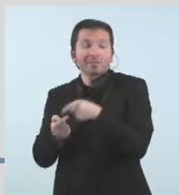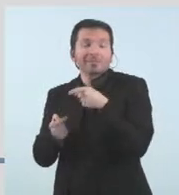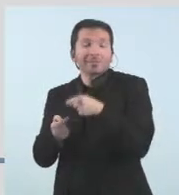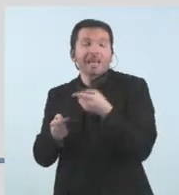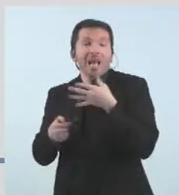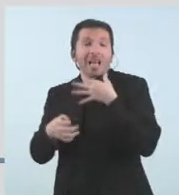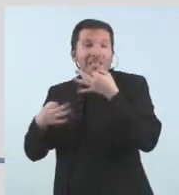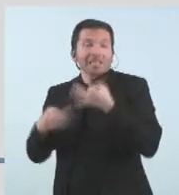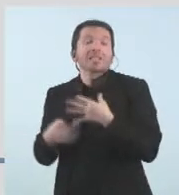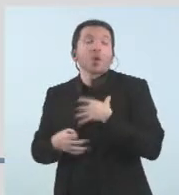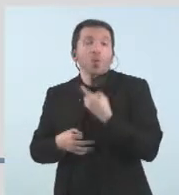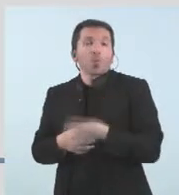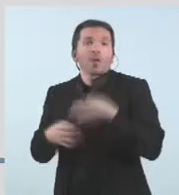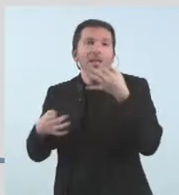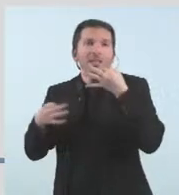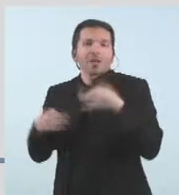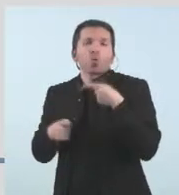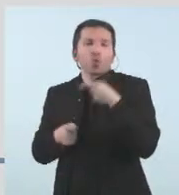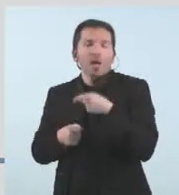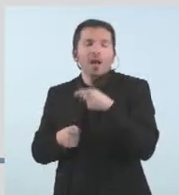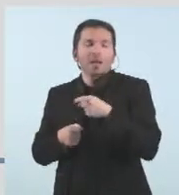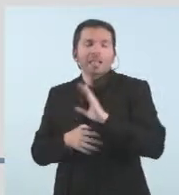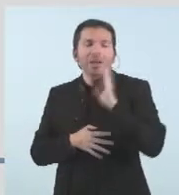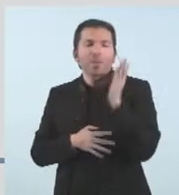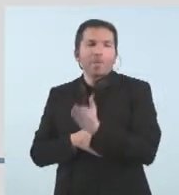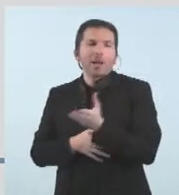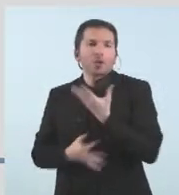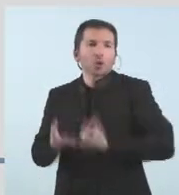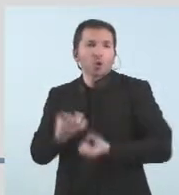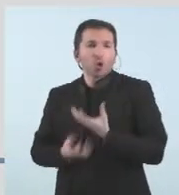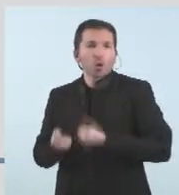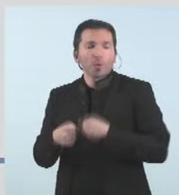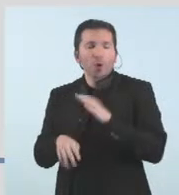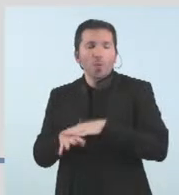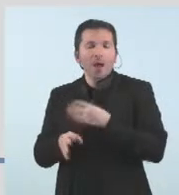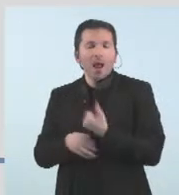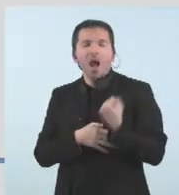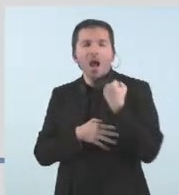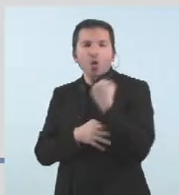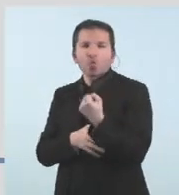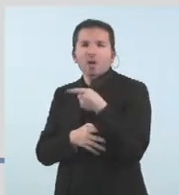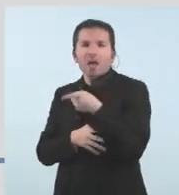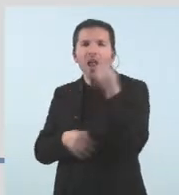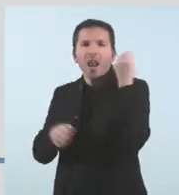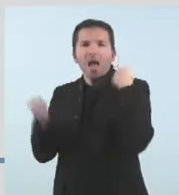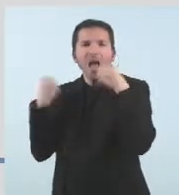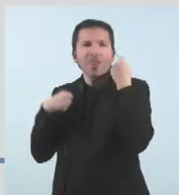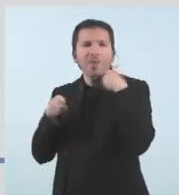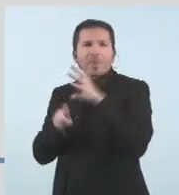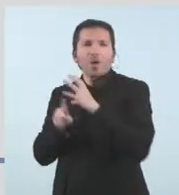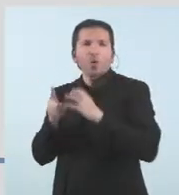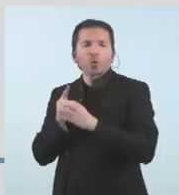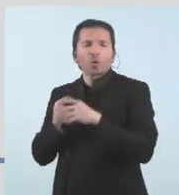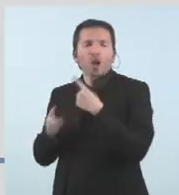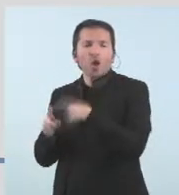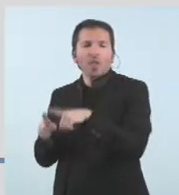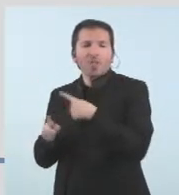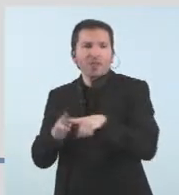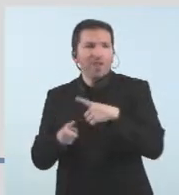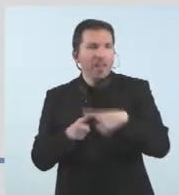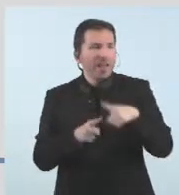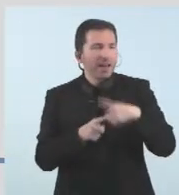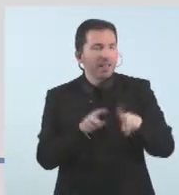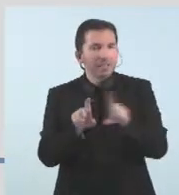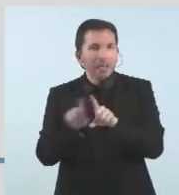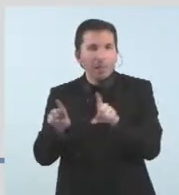assegurar aquest trasllat de l'impacte econòmic en l'activitat cultural en els diferents proveïdors del servei del país i que s